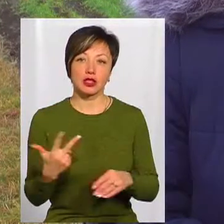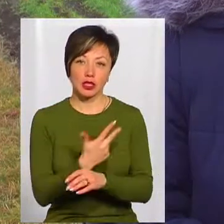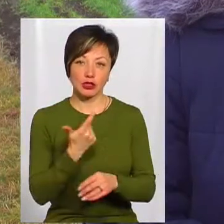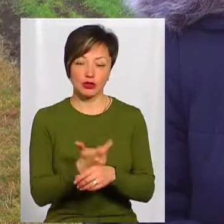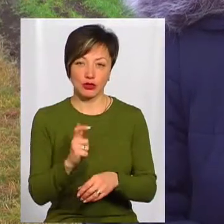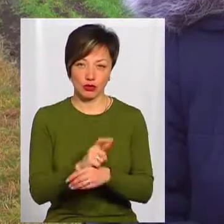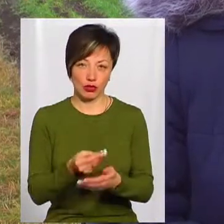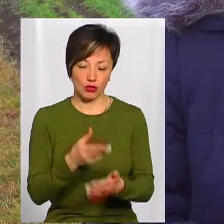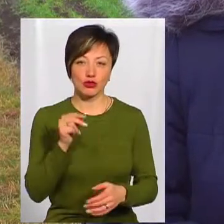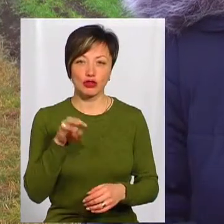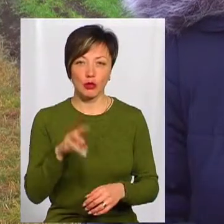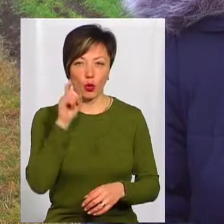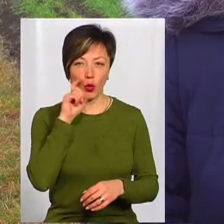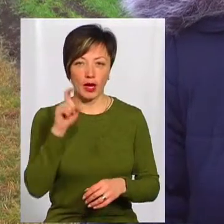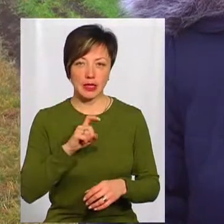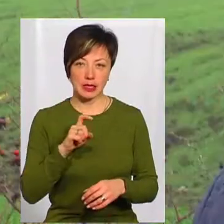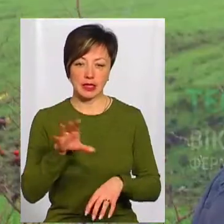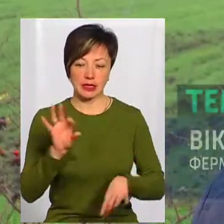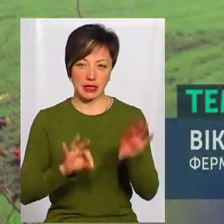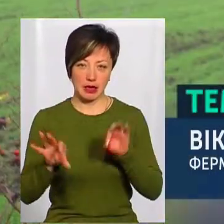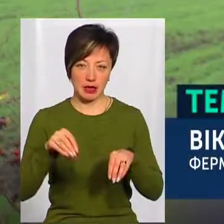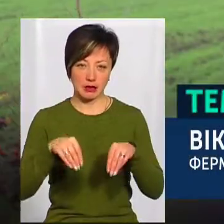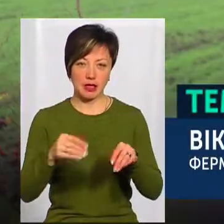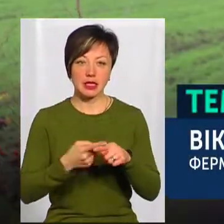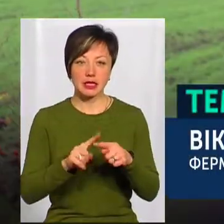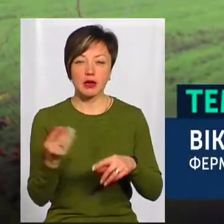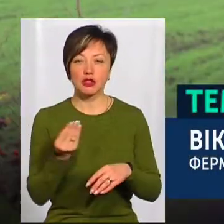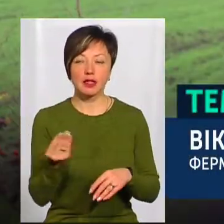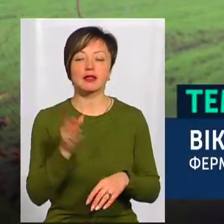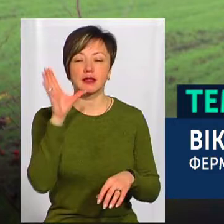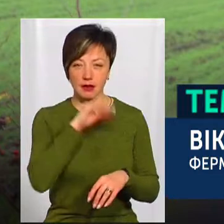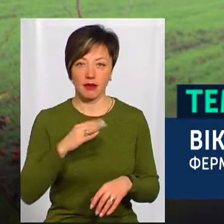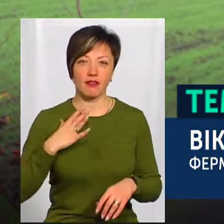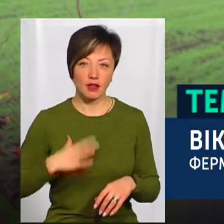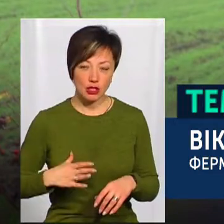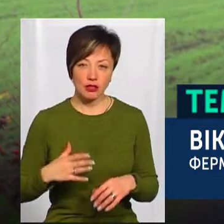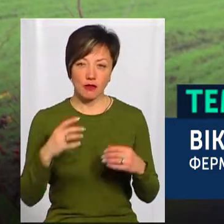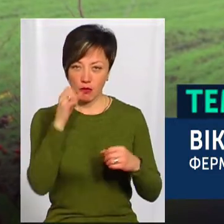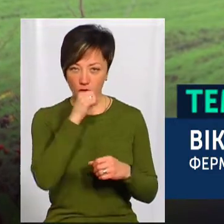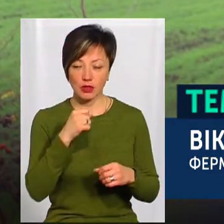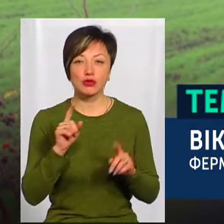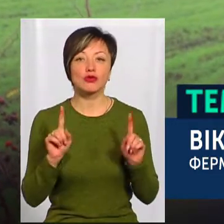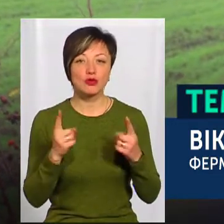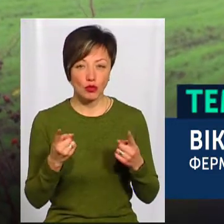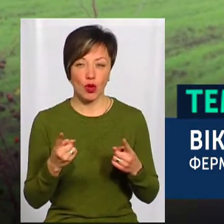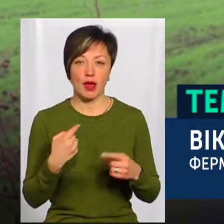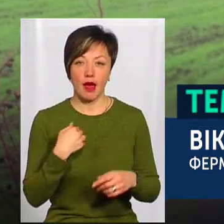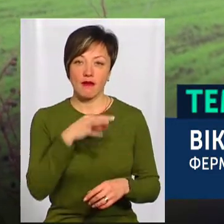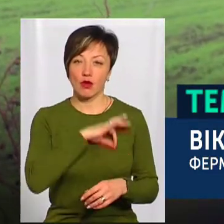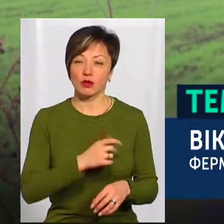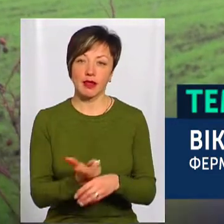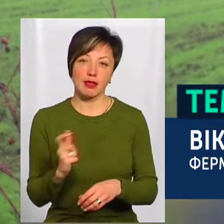дорожче, ніж насіння українських селекцій. Ця пшениця виживе, за рахунок чого я використовував